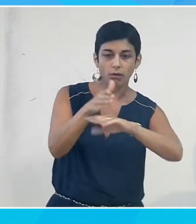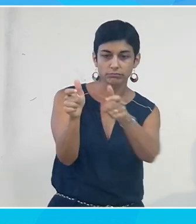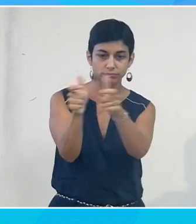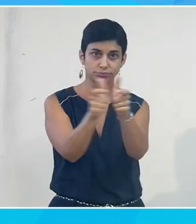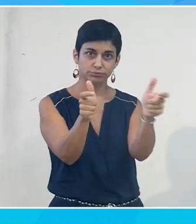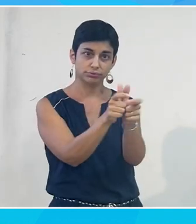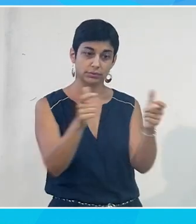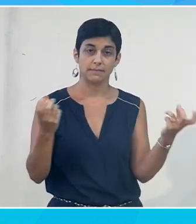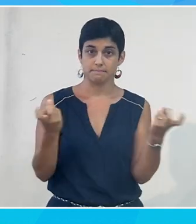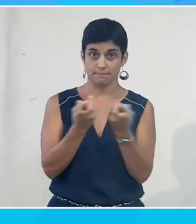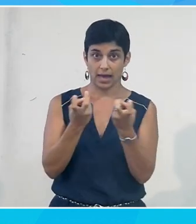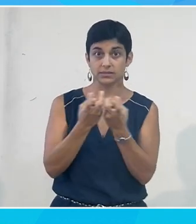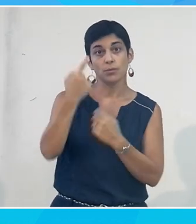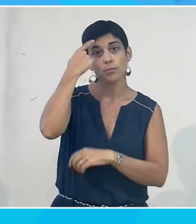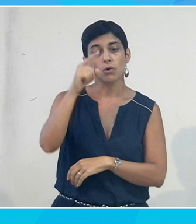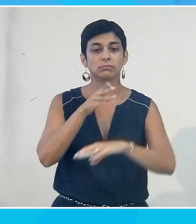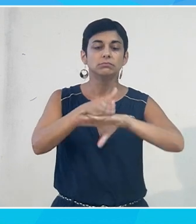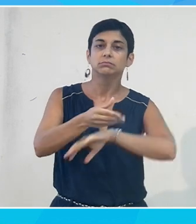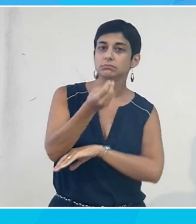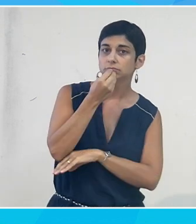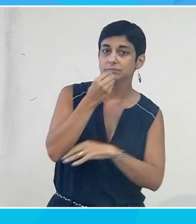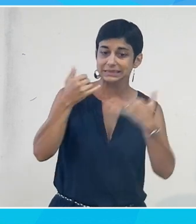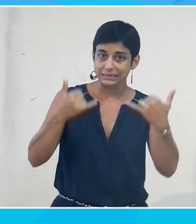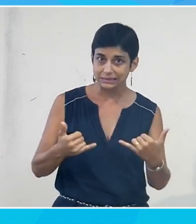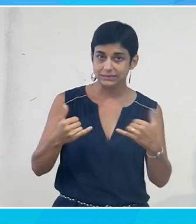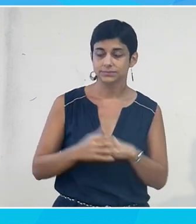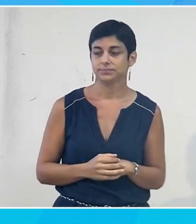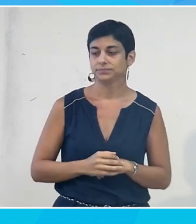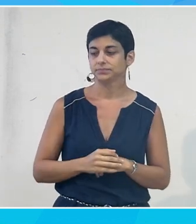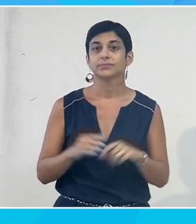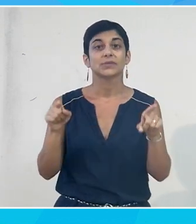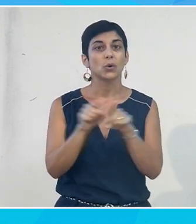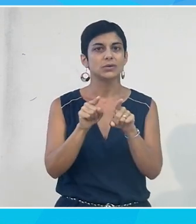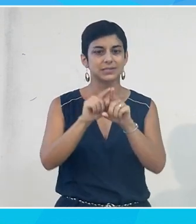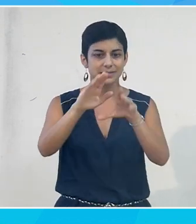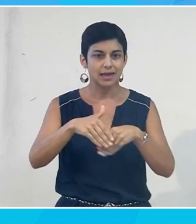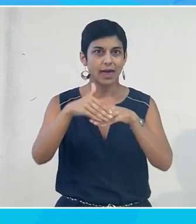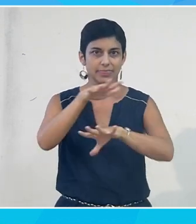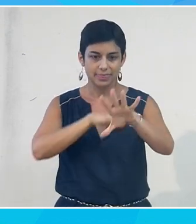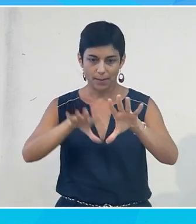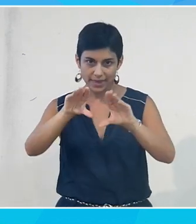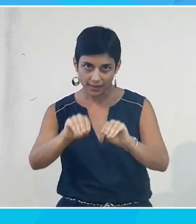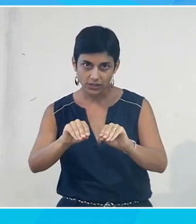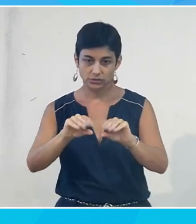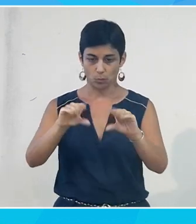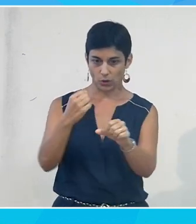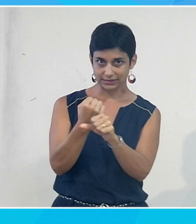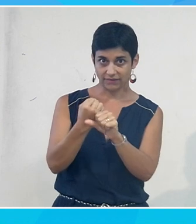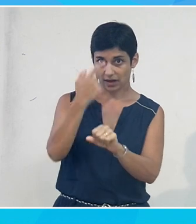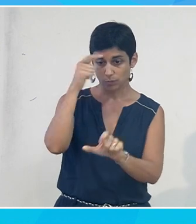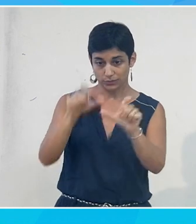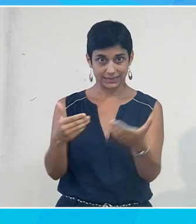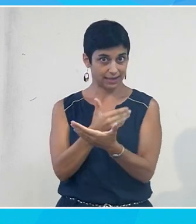exemple pour les repas au CRUS, le renforcement de l'aide à l'aménagement du poste de travail des personnels concernés,